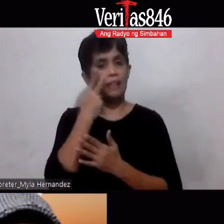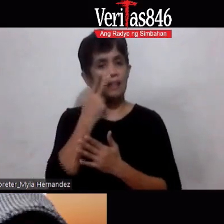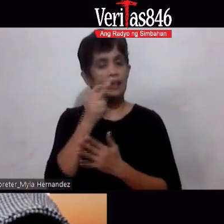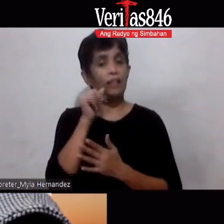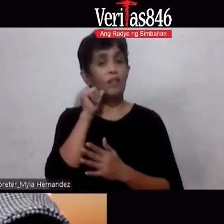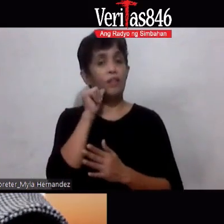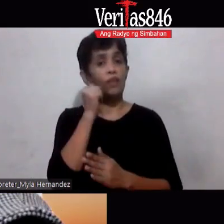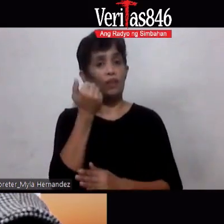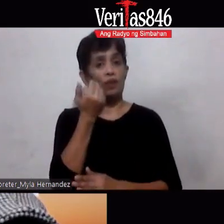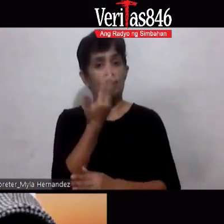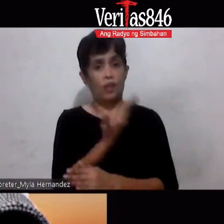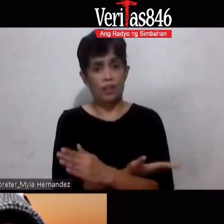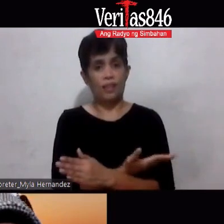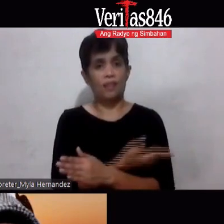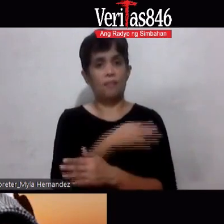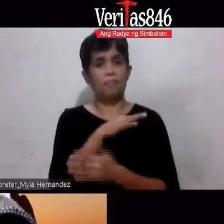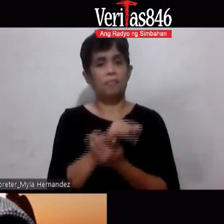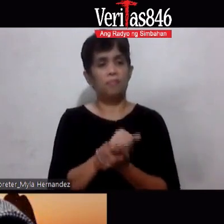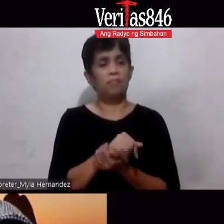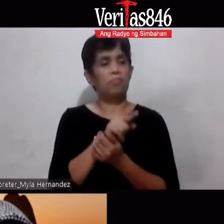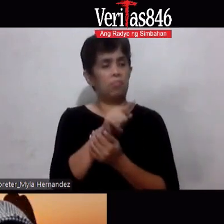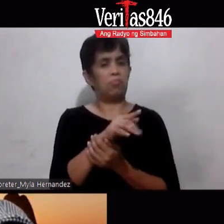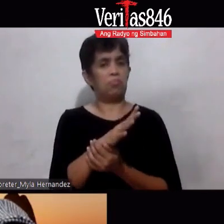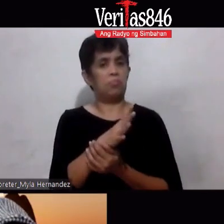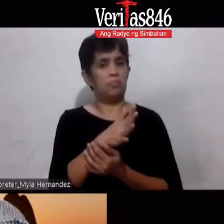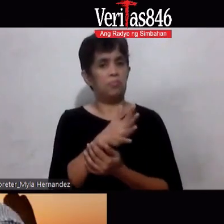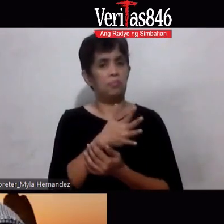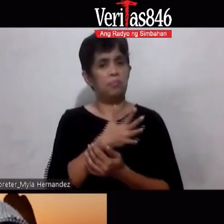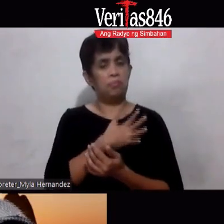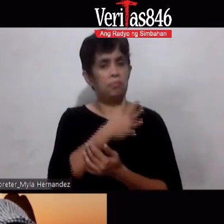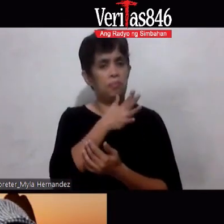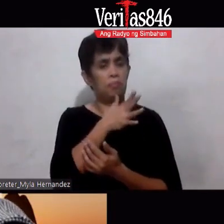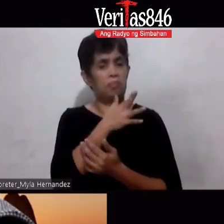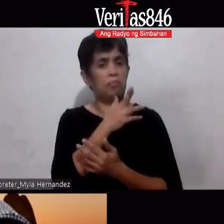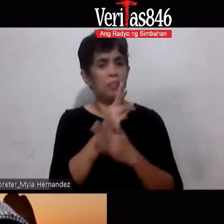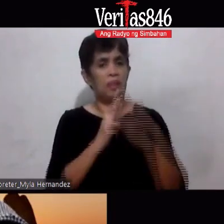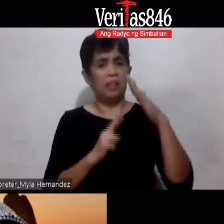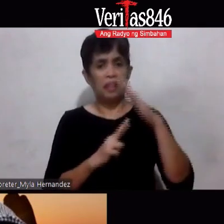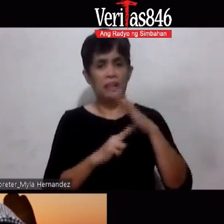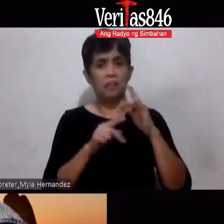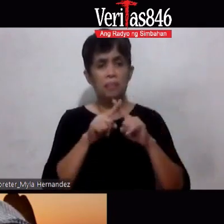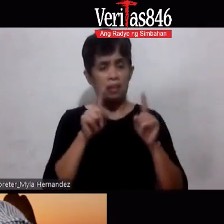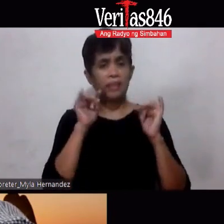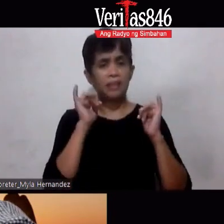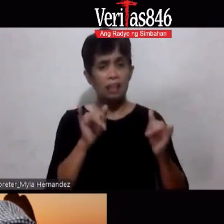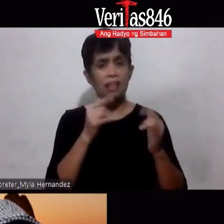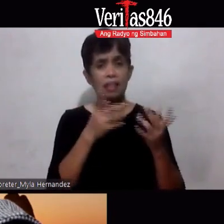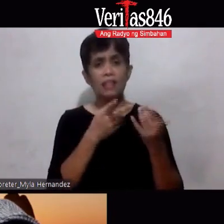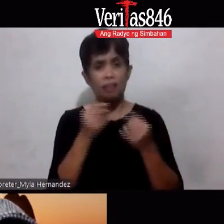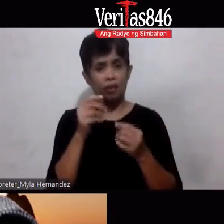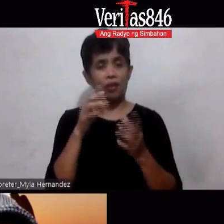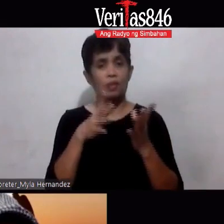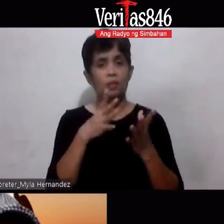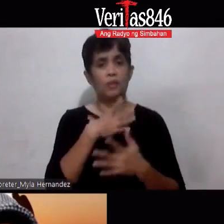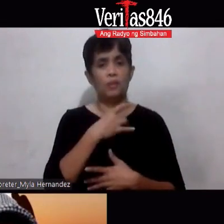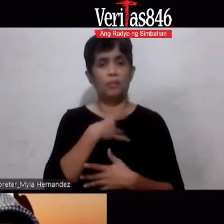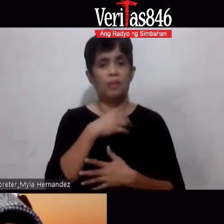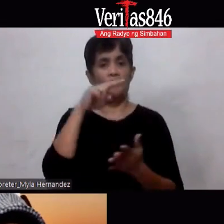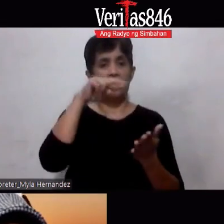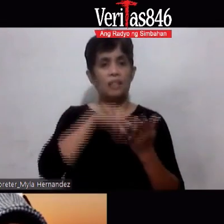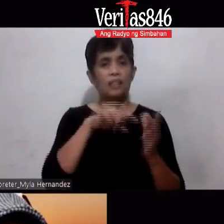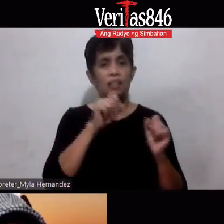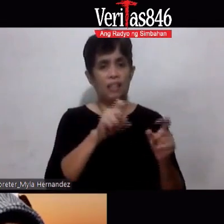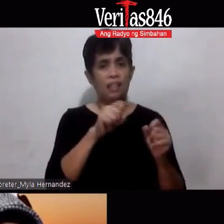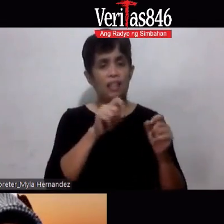niya okay na nanay ko retiree niya may ginagawa pa siya gusto pa niya maging reseller tapos